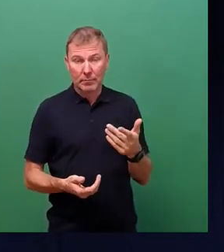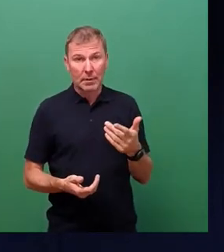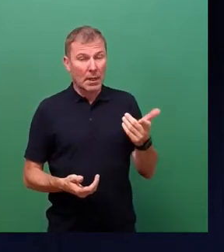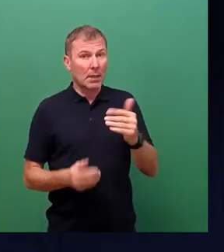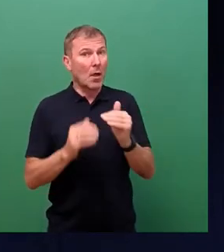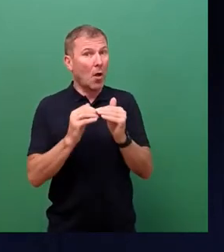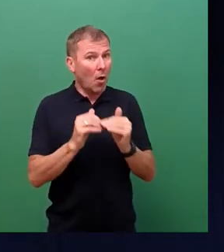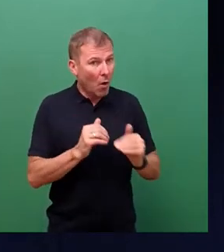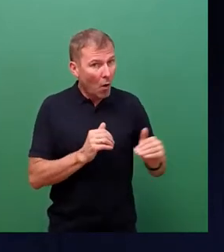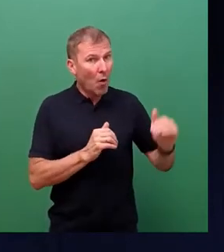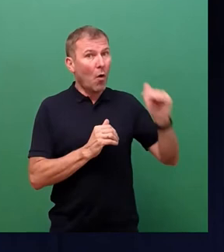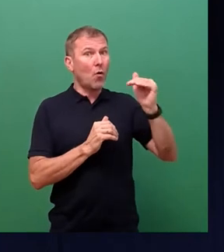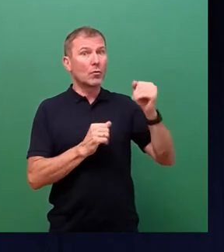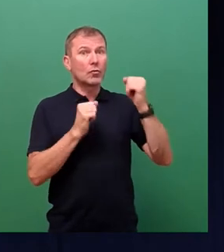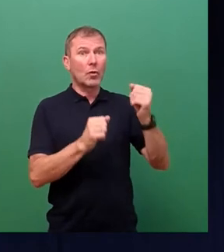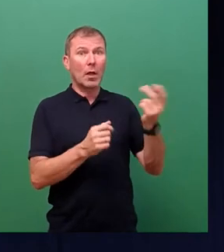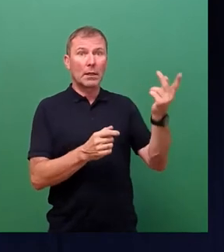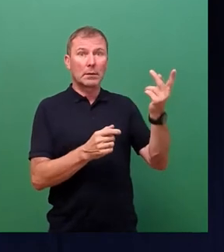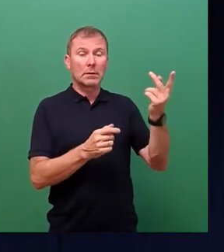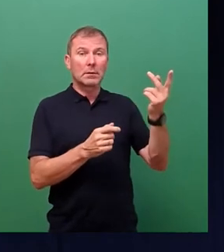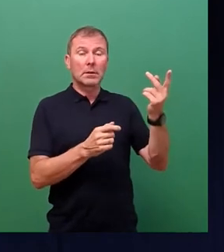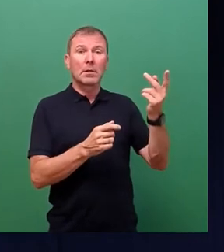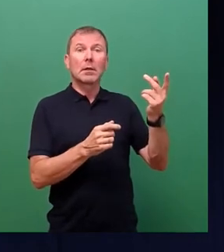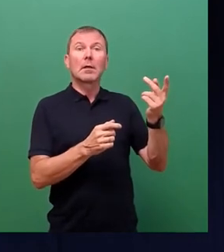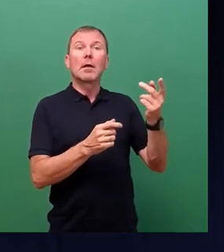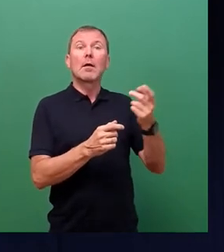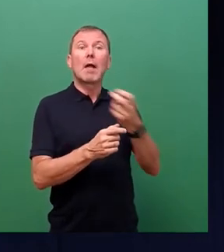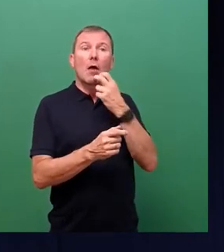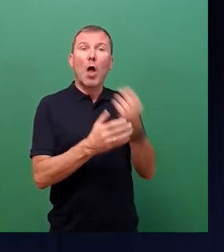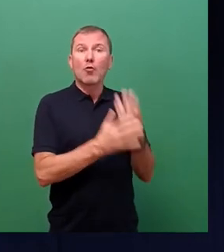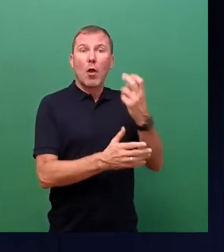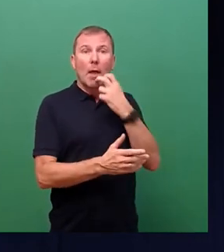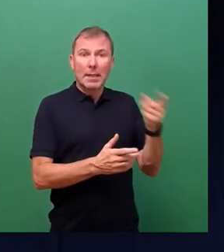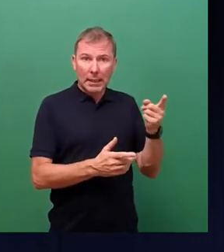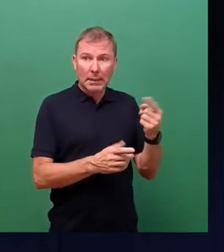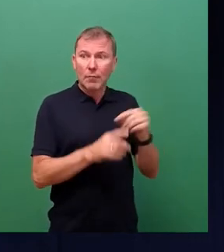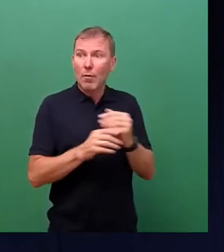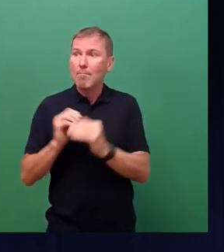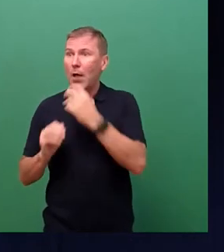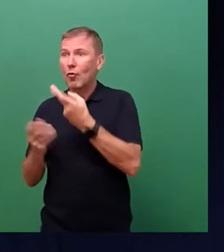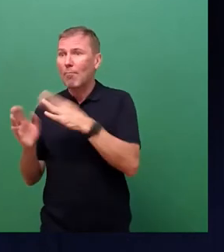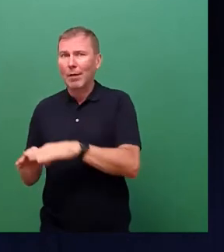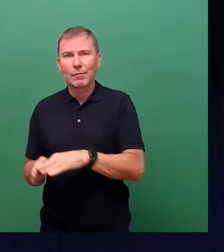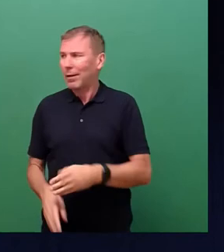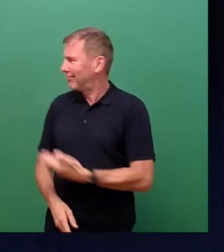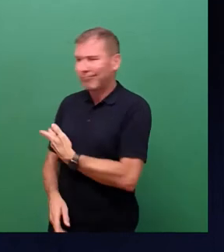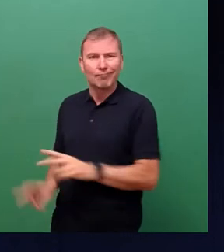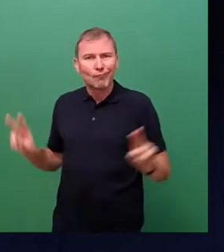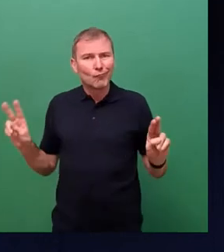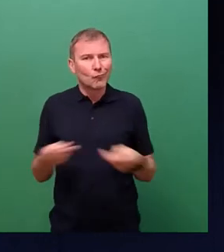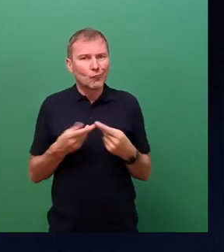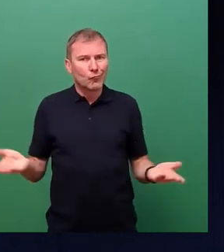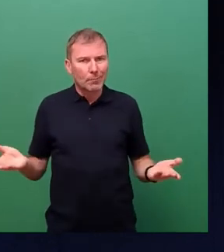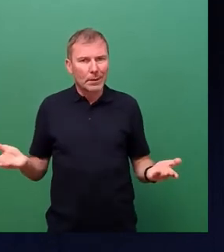des erneuerbaren Anteils zu einer Erhöhung der Stromausfallzeit führt, ist sozusagen nicht gegeben. Das kann man konstatieren. Gleiches gilt, wenn man sich das im